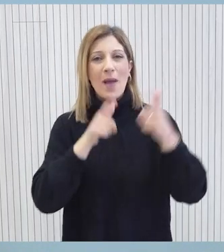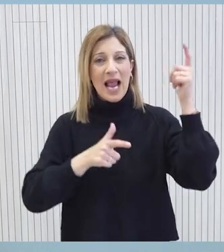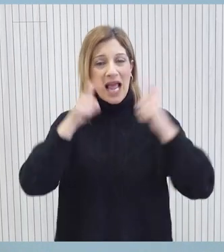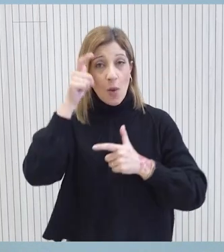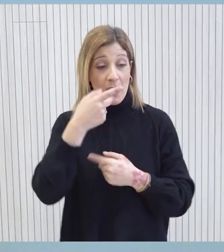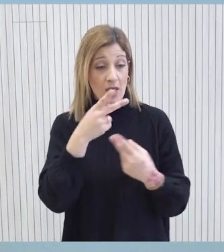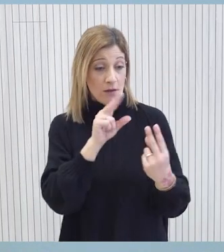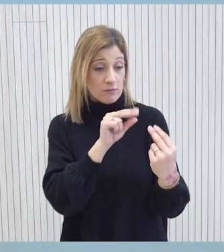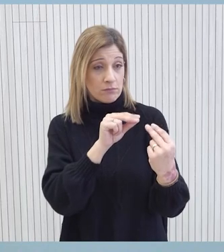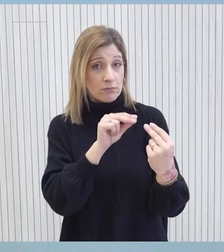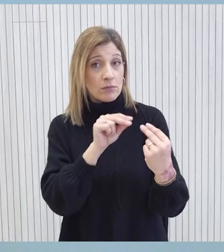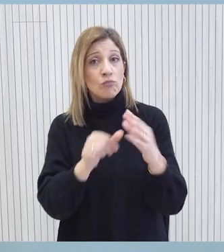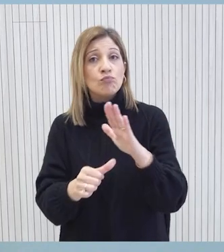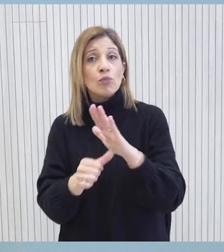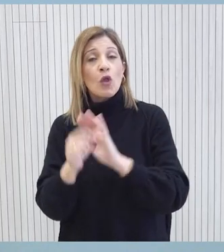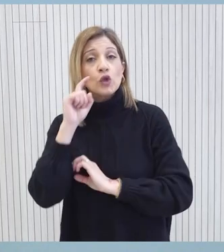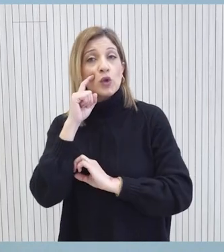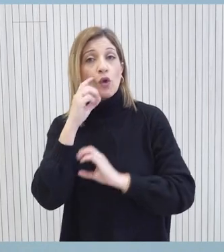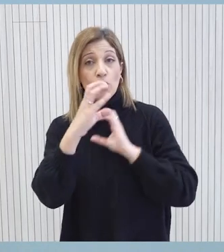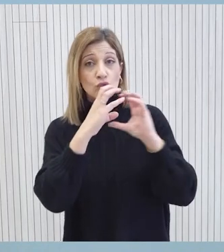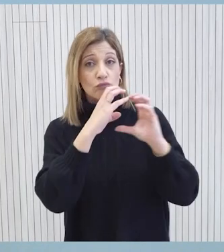Η επικοινωνία του Πρόεδρου της Δημοκρατίας με